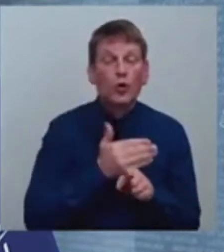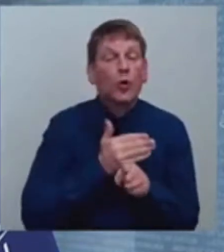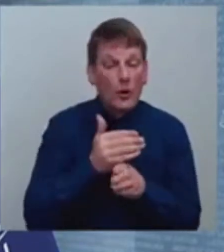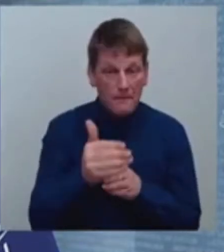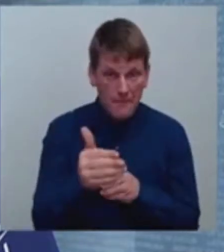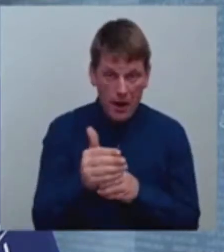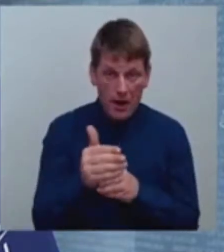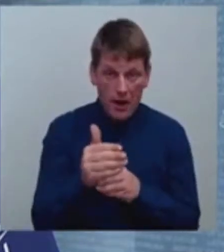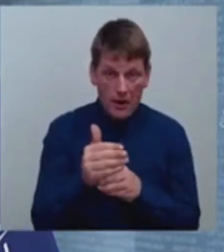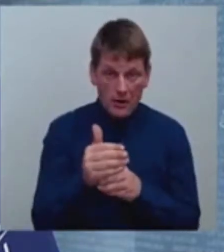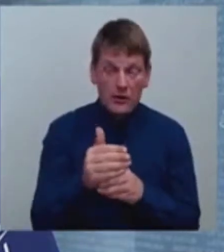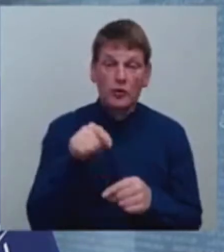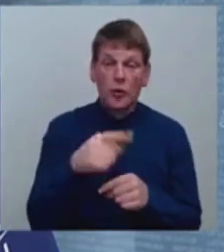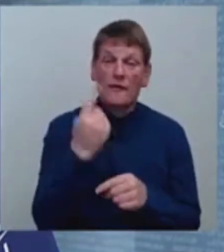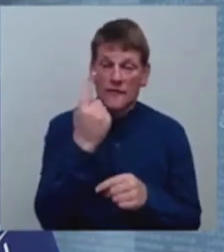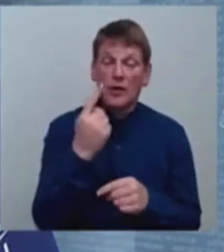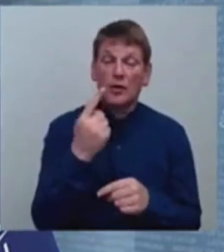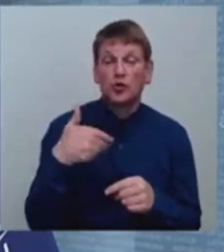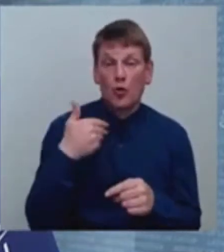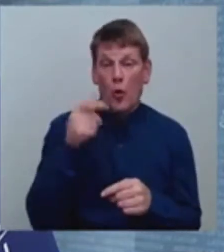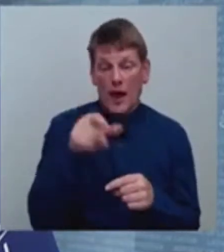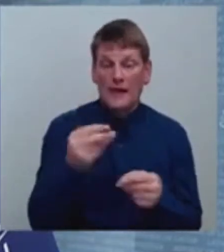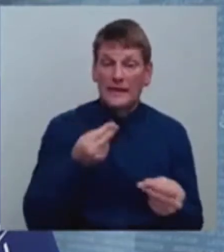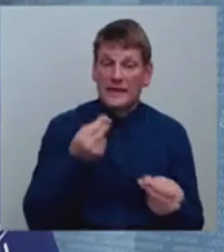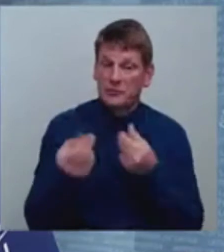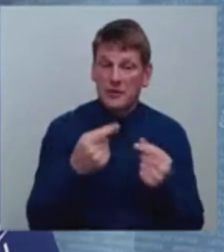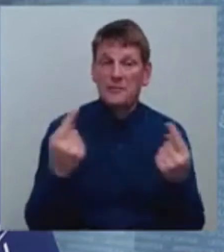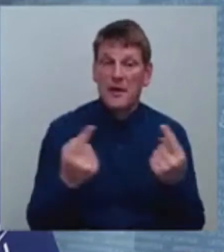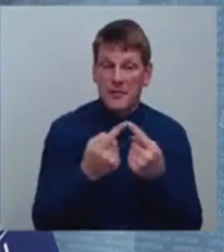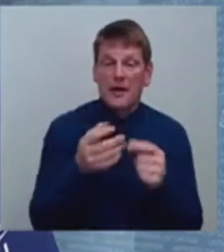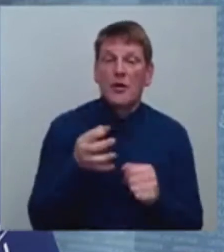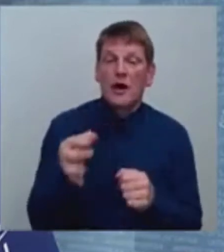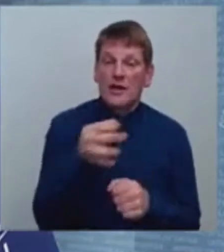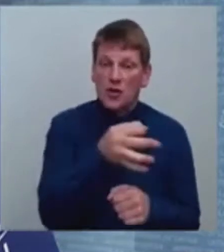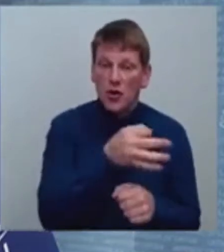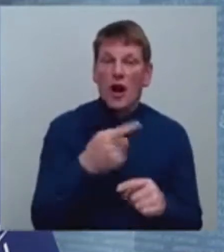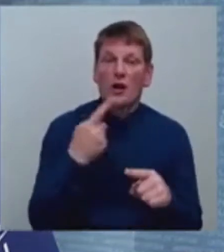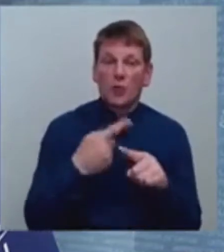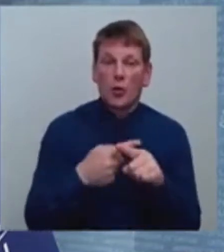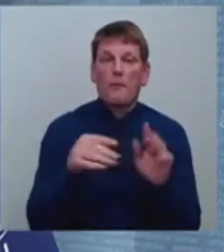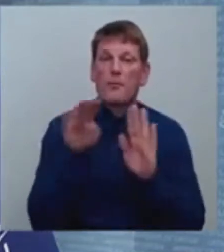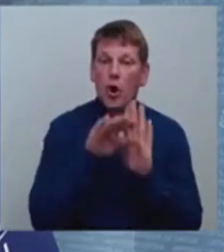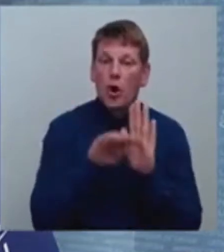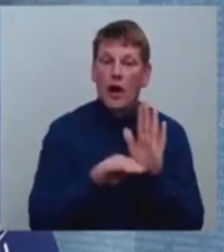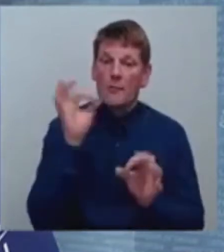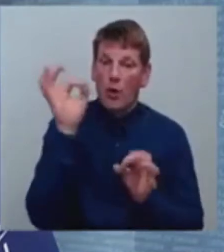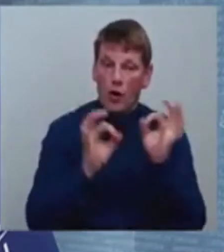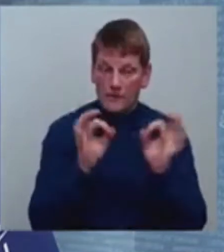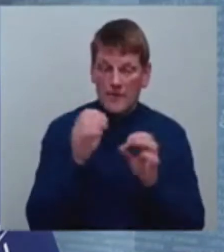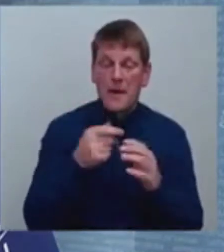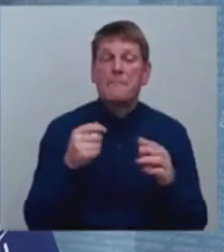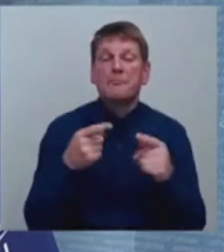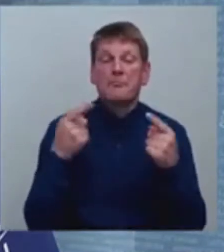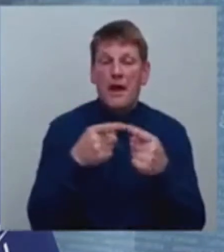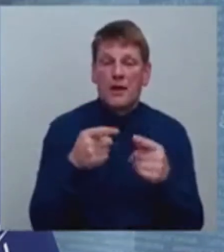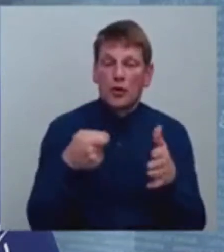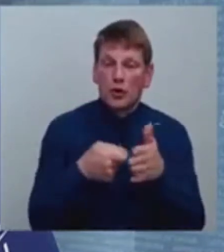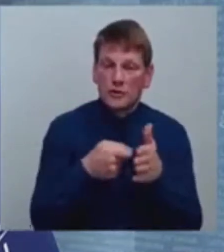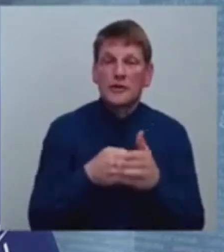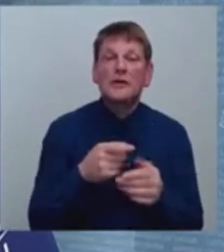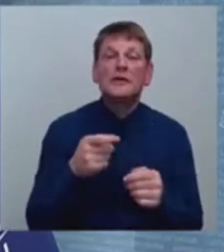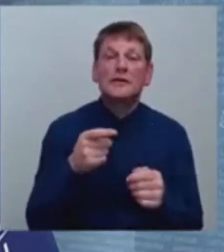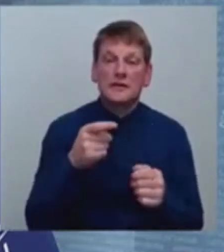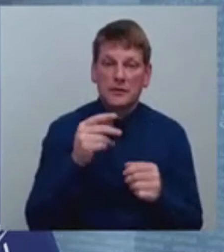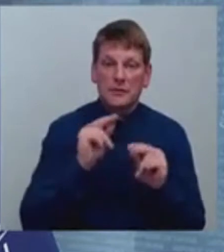šota vienu skolēnu izmaksu, piemērojot reģionālos un programmu koeficents, mērķa dotāciju pedagogu darba